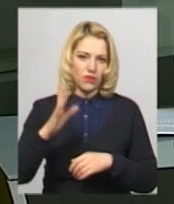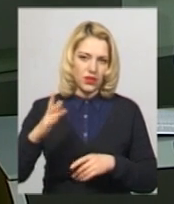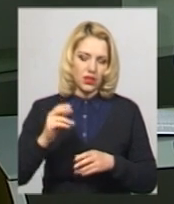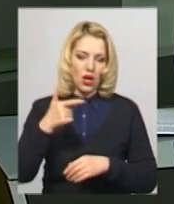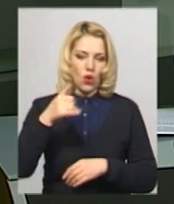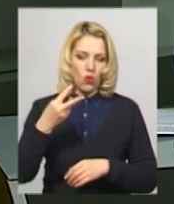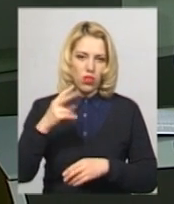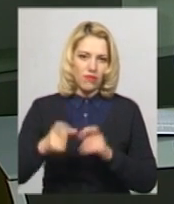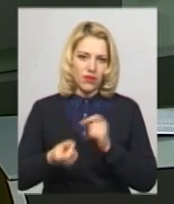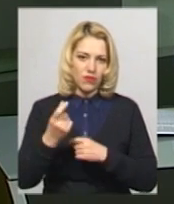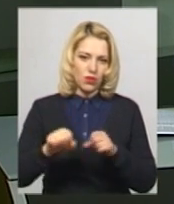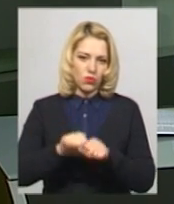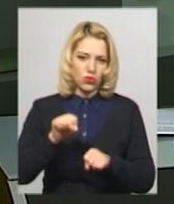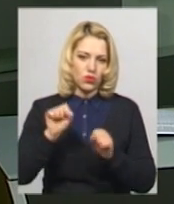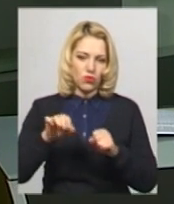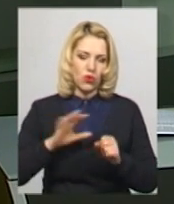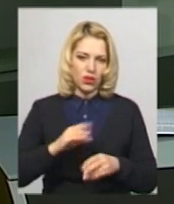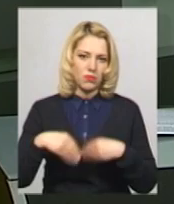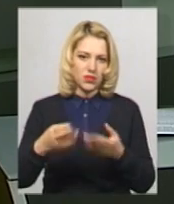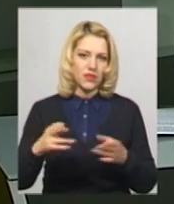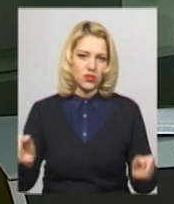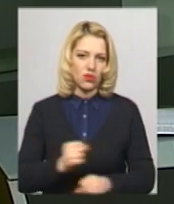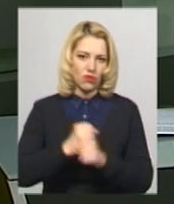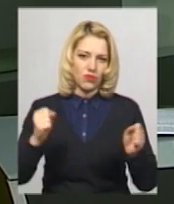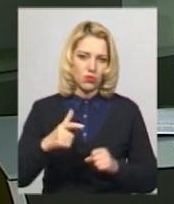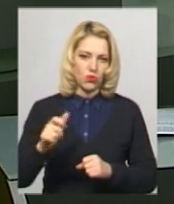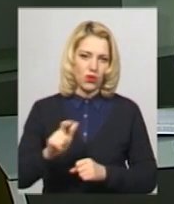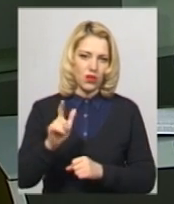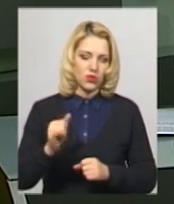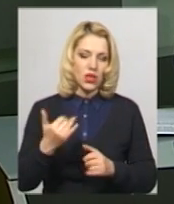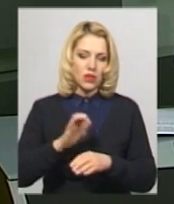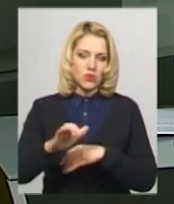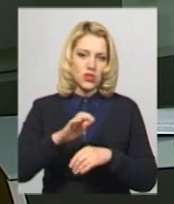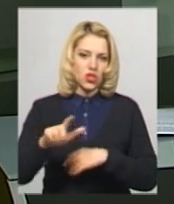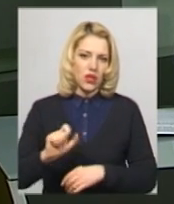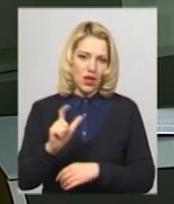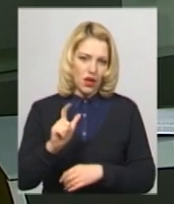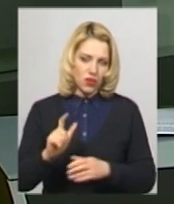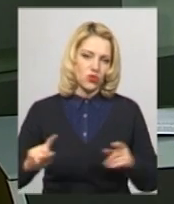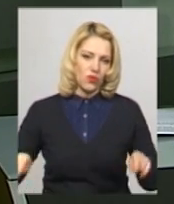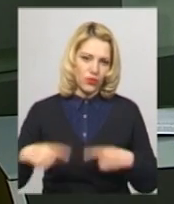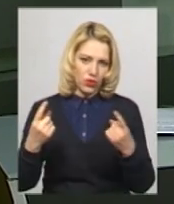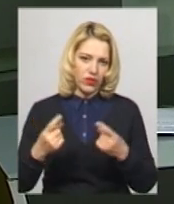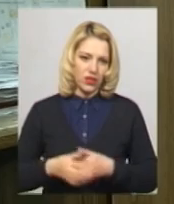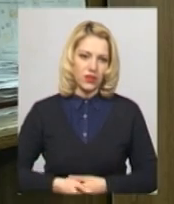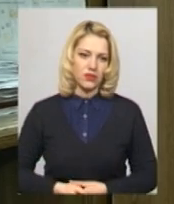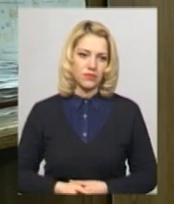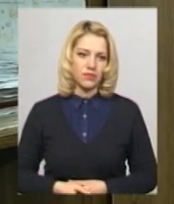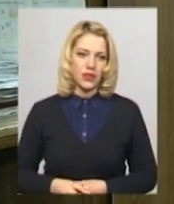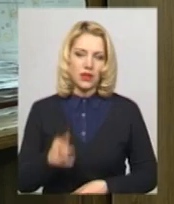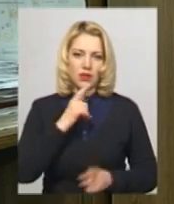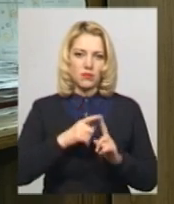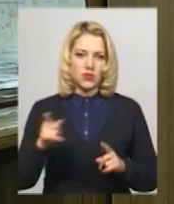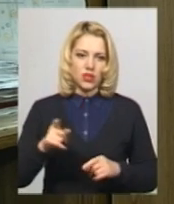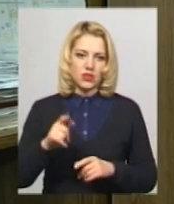Гула, виявлені порушення могли призвести до вибуху газу. Наразі постачання блакитного палива у будинку відновили. Під час